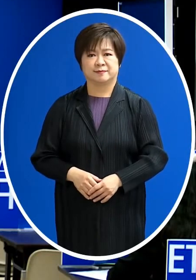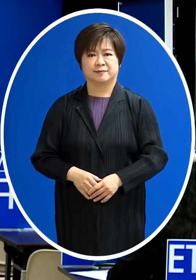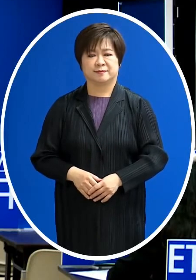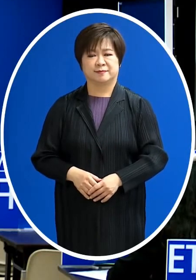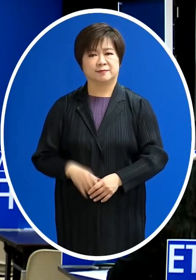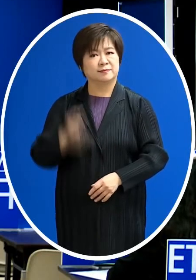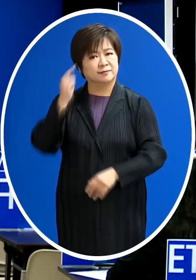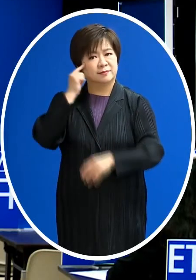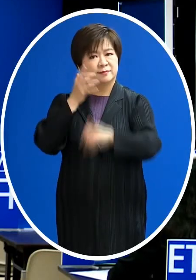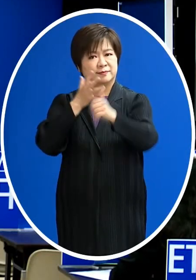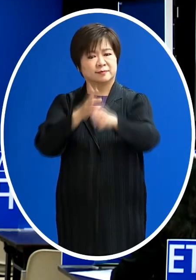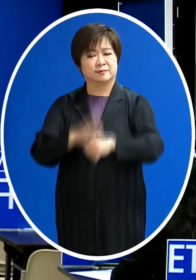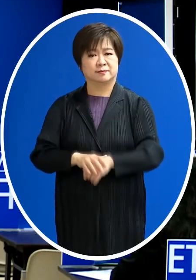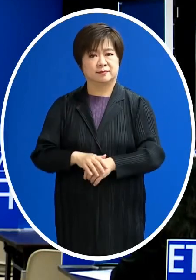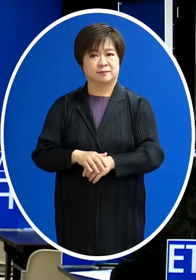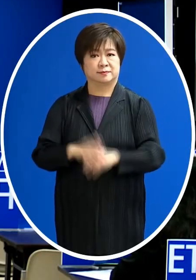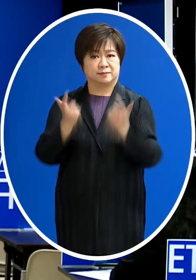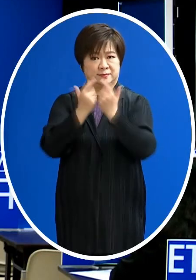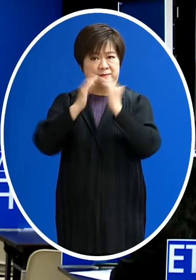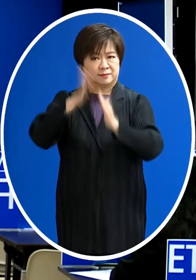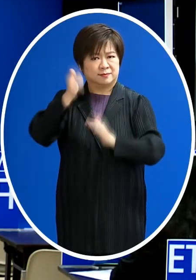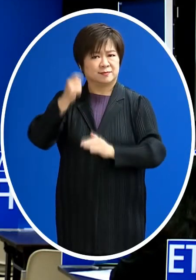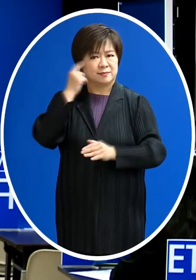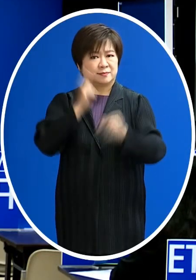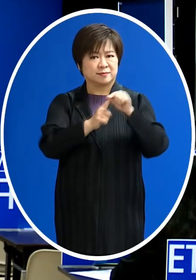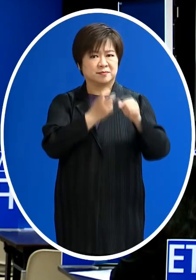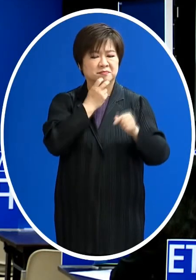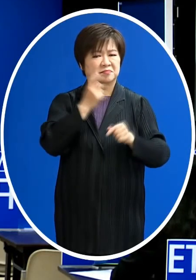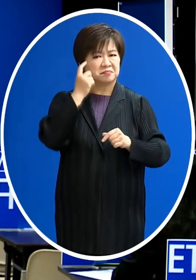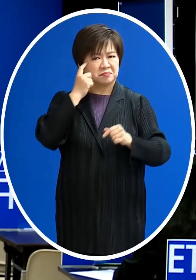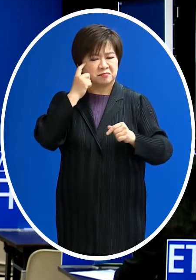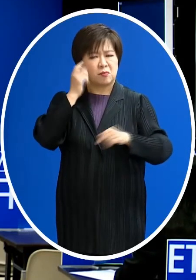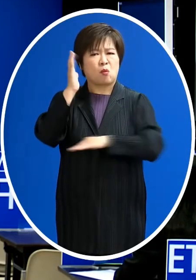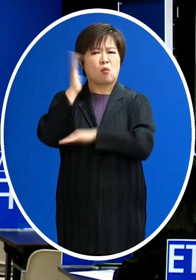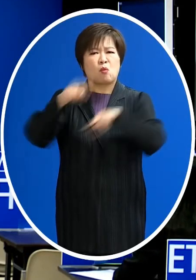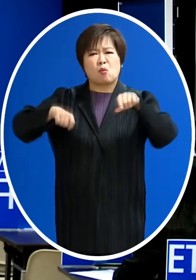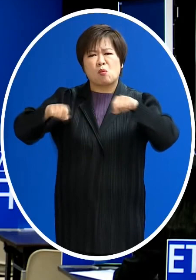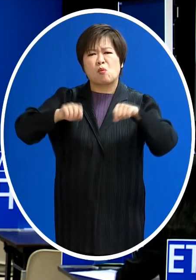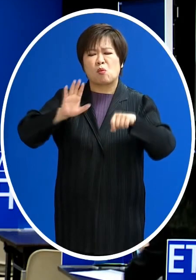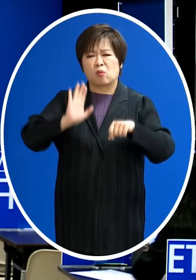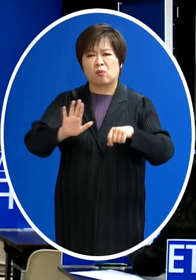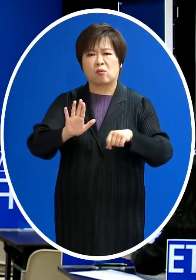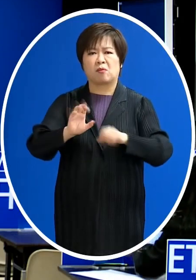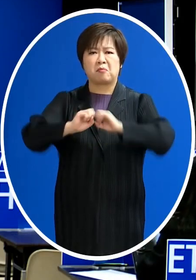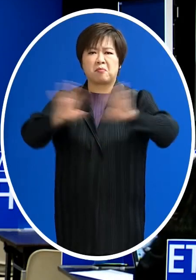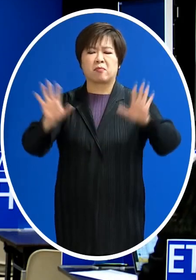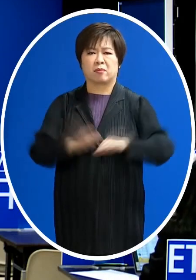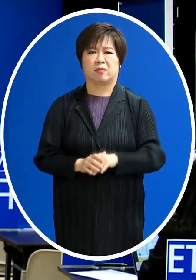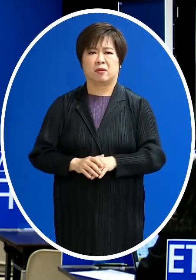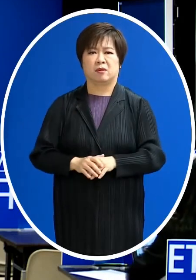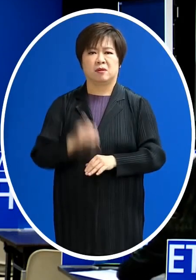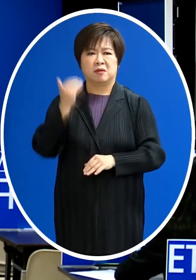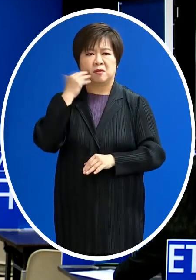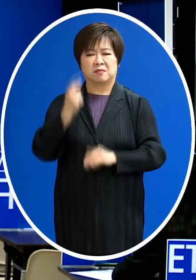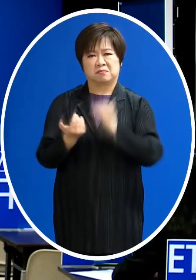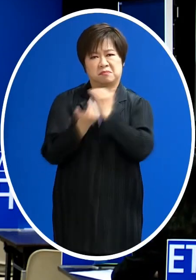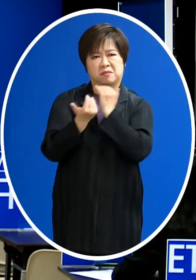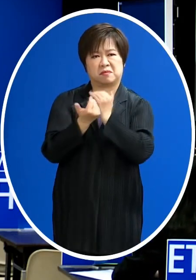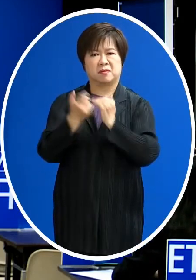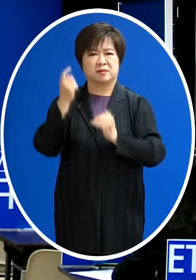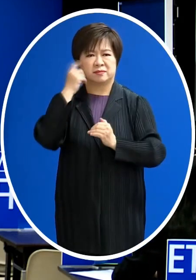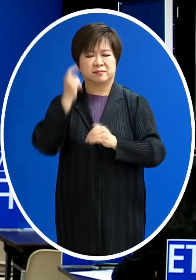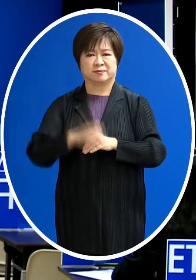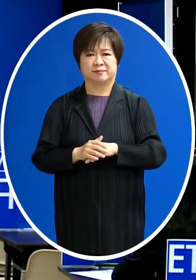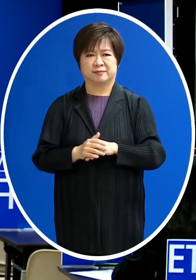部長想請教一下 柯問哲說 中央有想法的話就要勉強 不要拐彎抹腳 如果像香港一樣戰略想要共存 戰